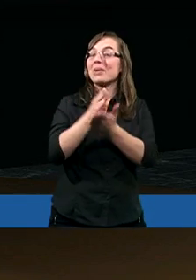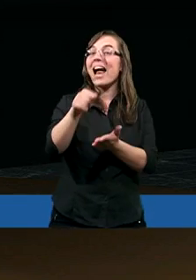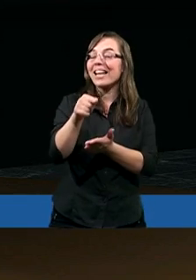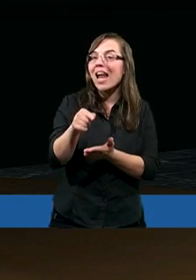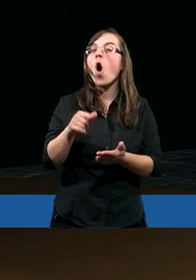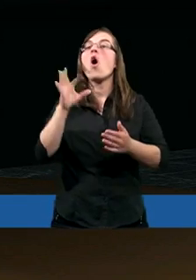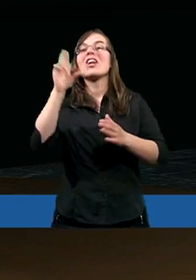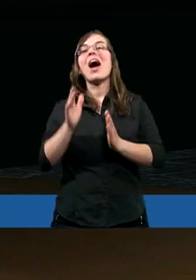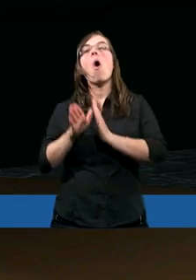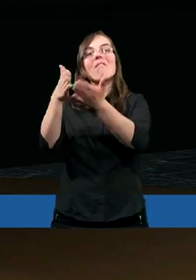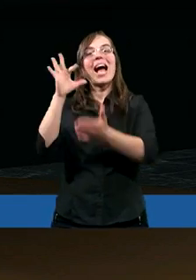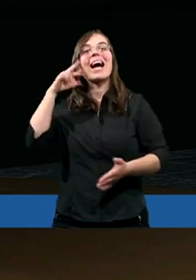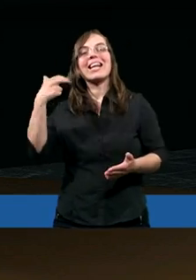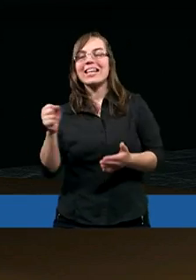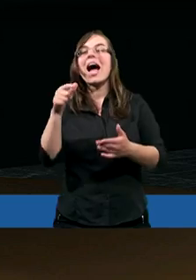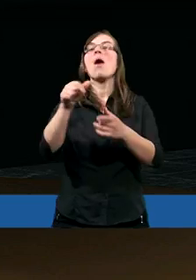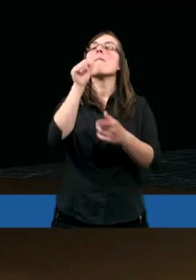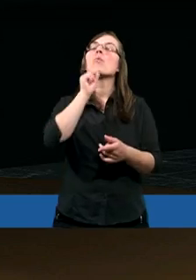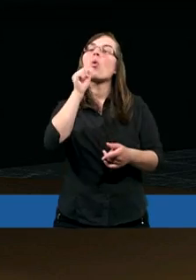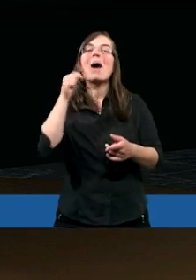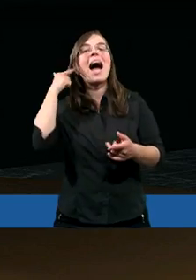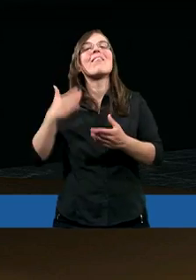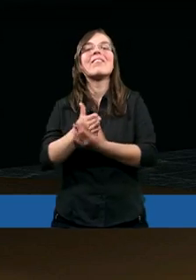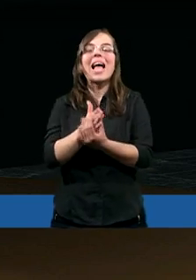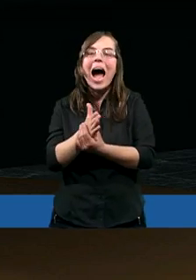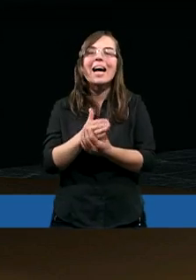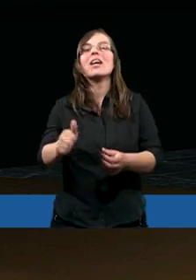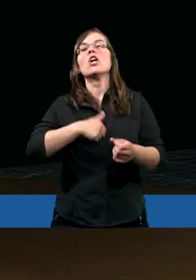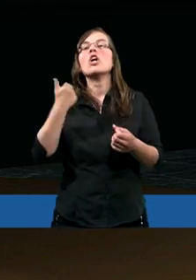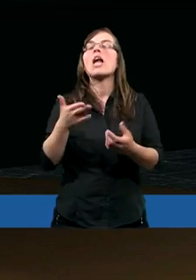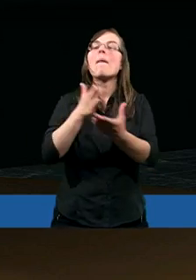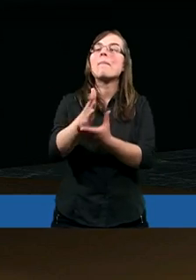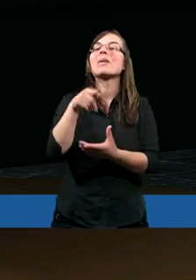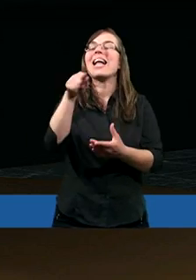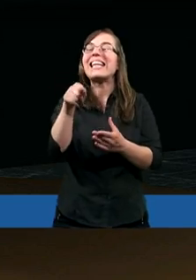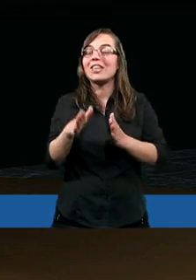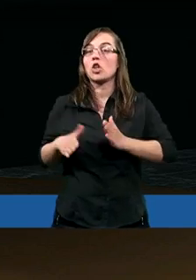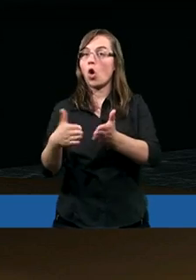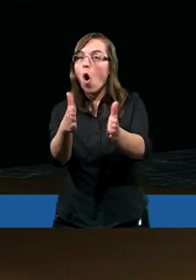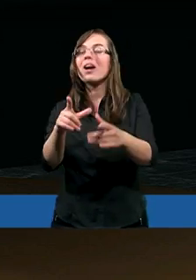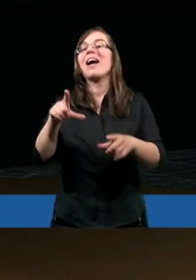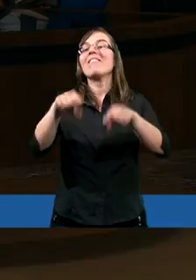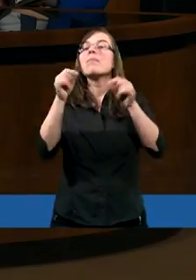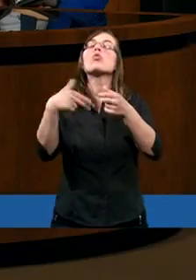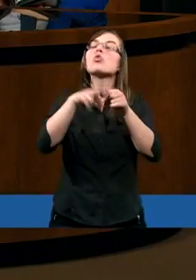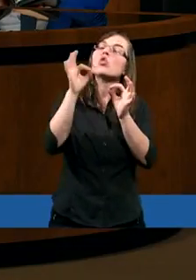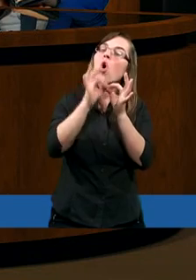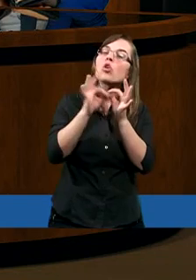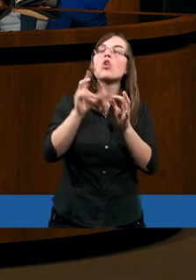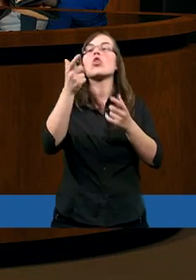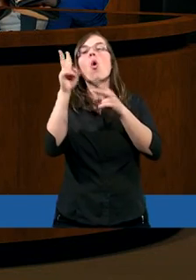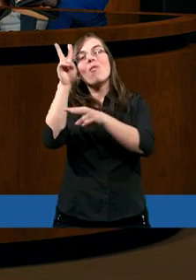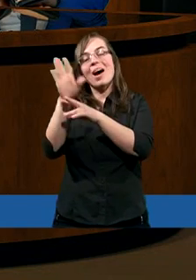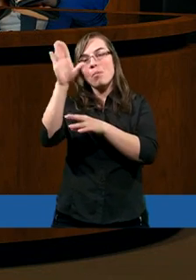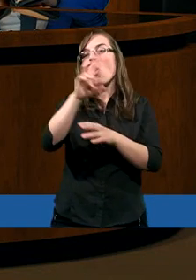Więc właśnie widzimy, że jest ta wiara, ale ta wiara przez nasze czyny, przez naszą drogę, ona się doskonali. Ja